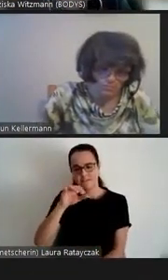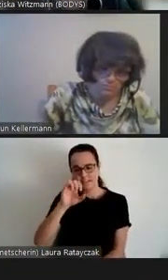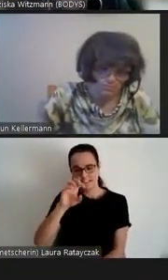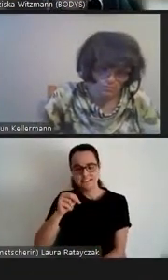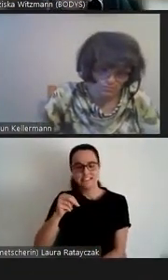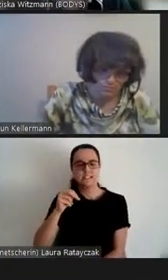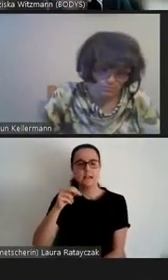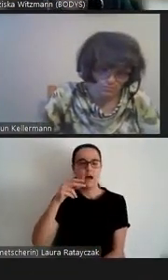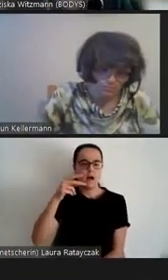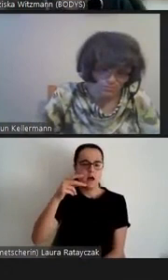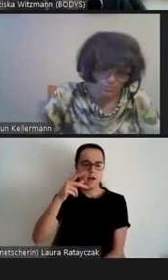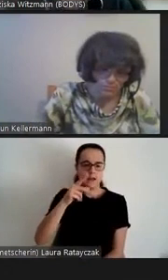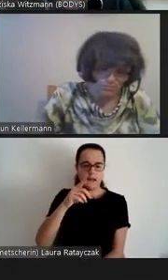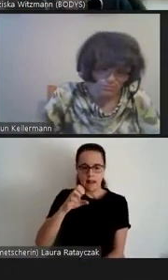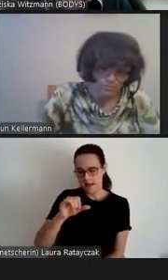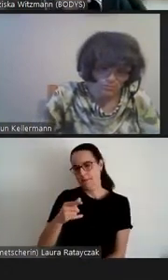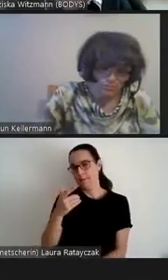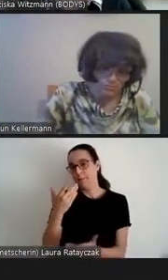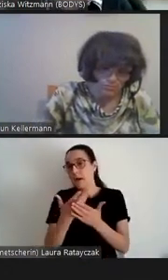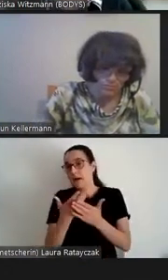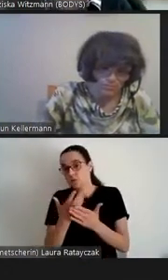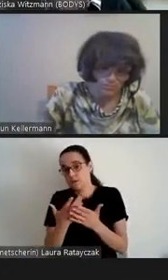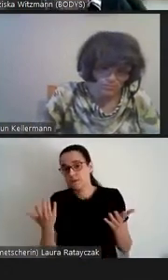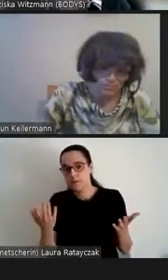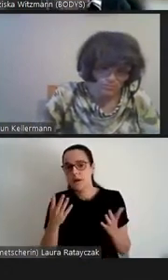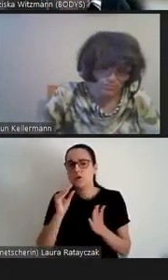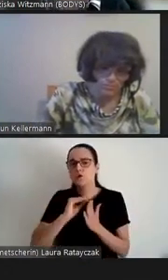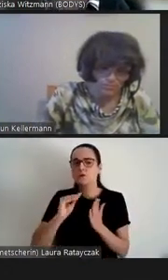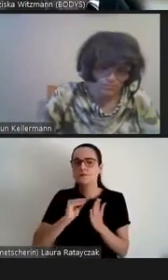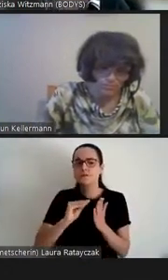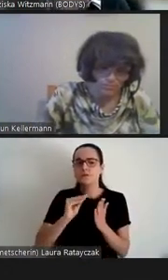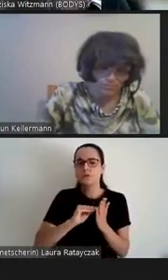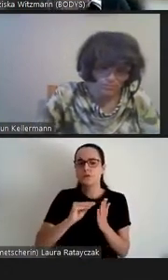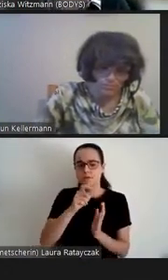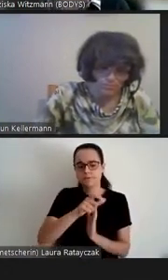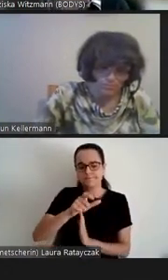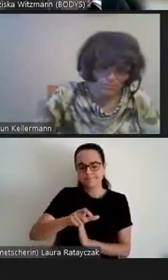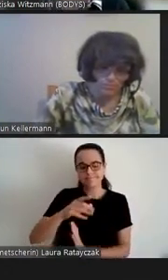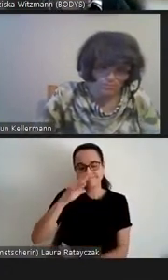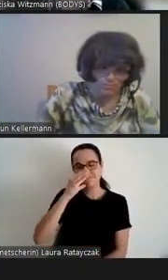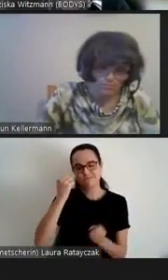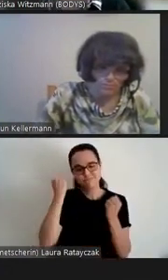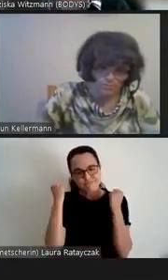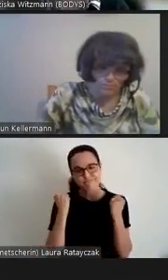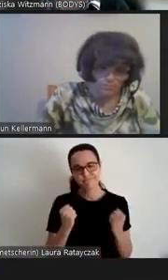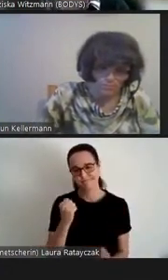übrigens Schriftsteller, sehr wenig Schriftstellerinnen.